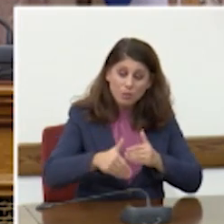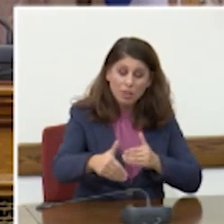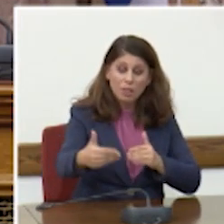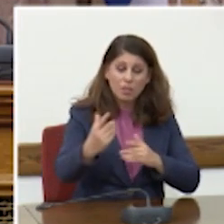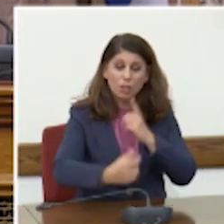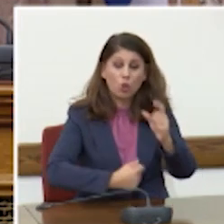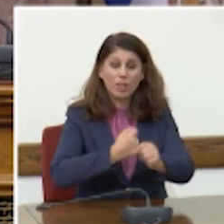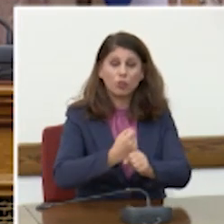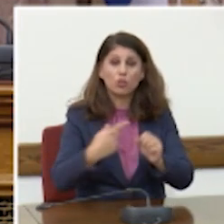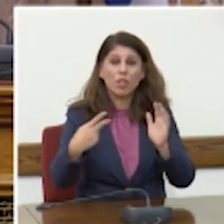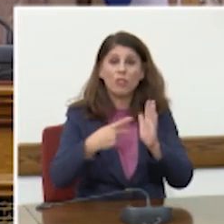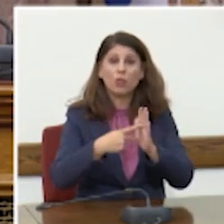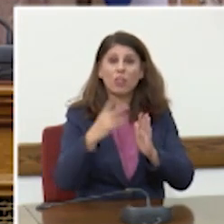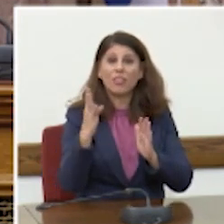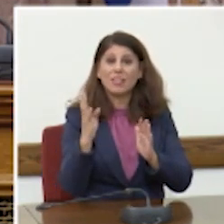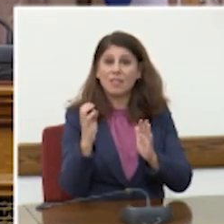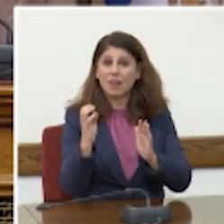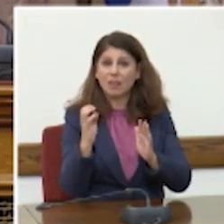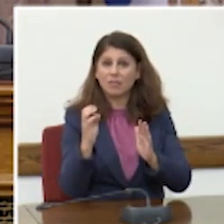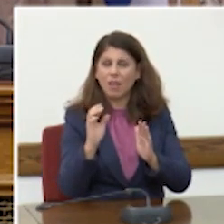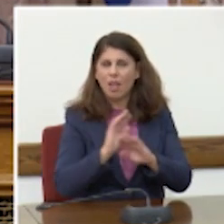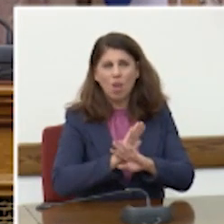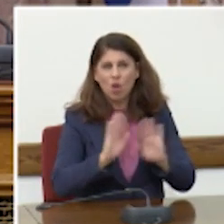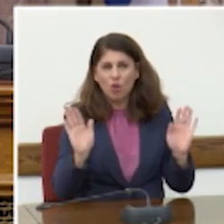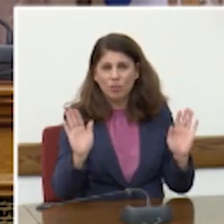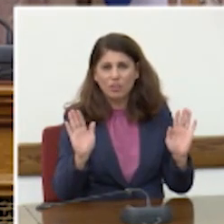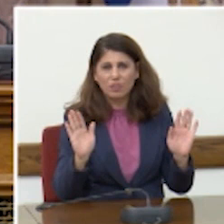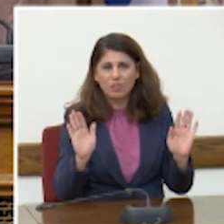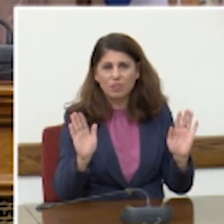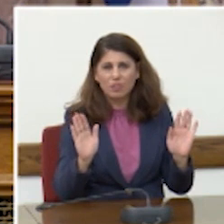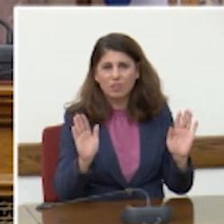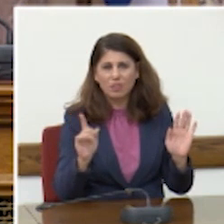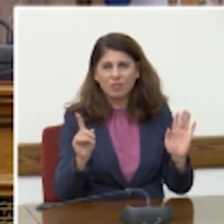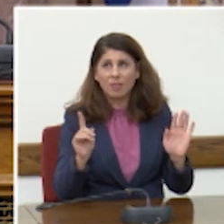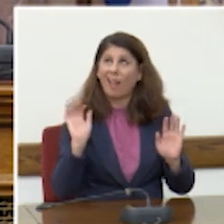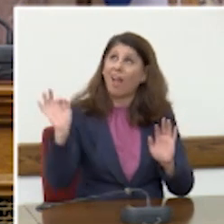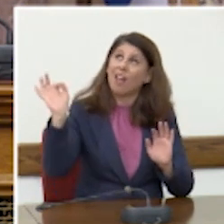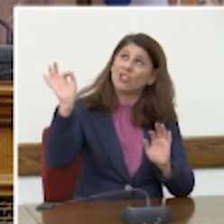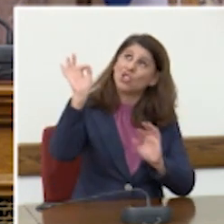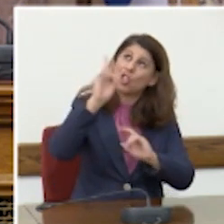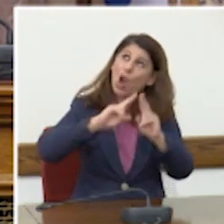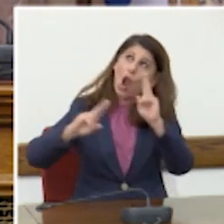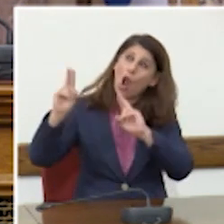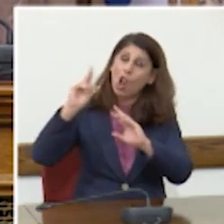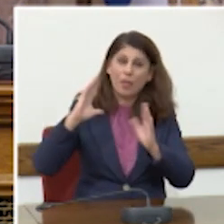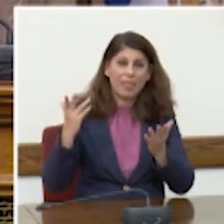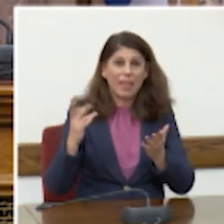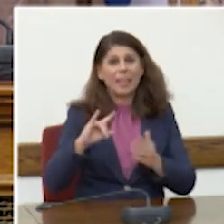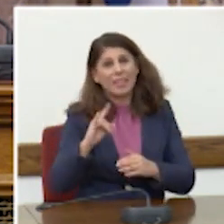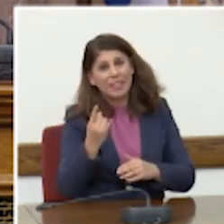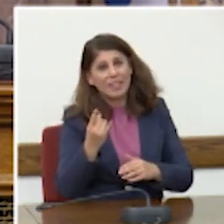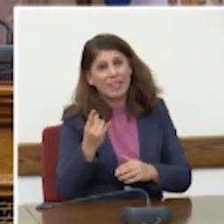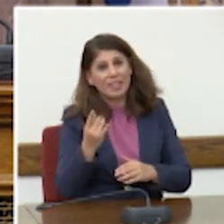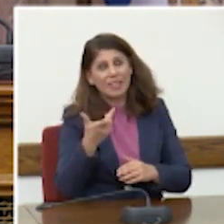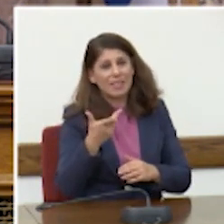χωρίς να καταφύγουμε στην αστρολογία ή στη μεταφυσική